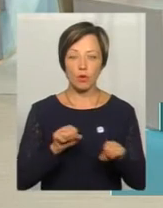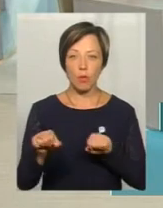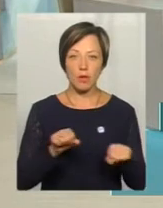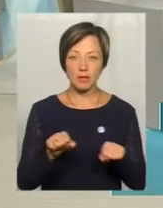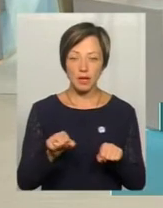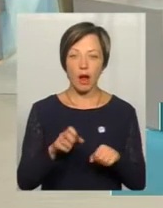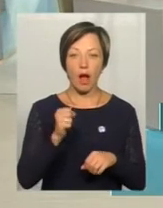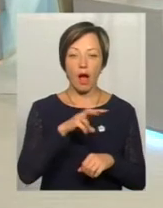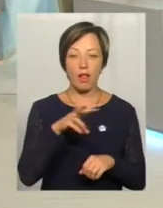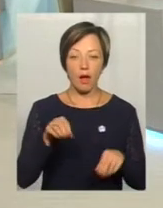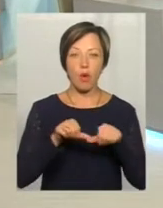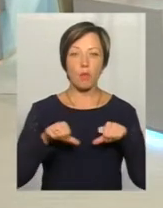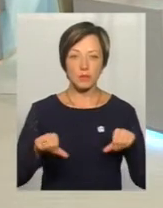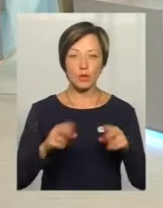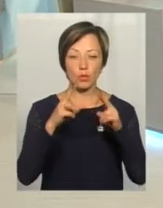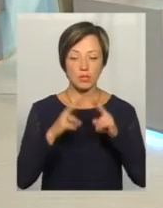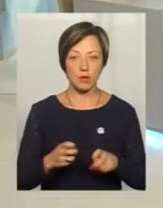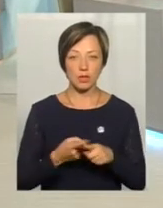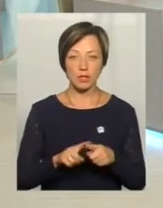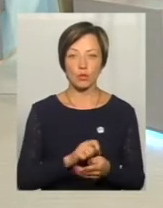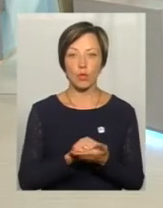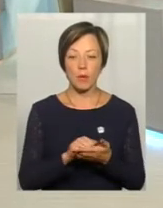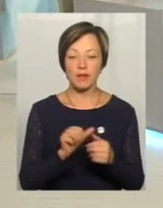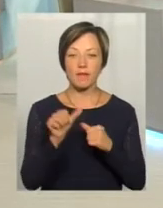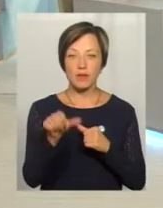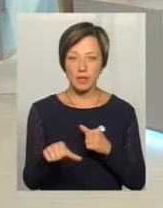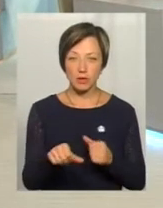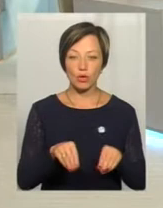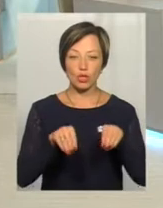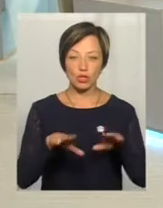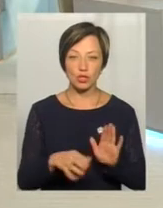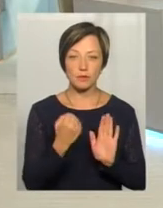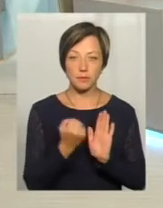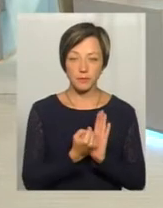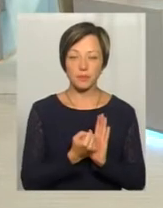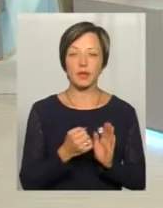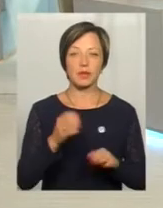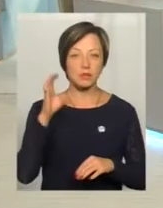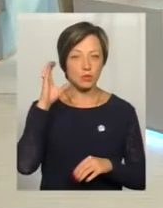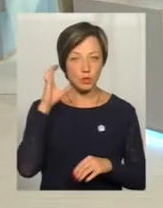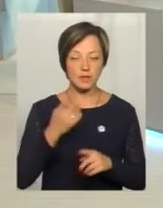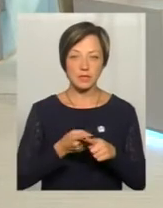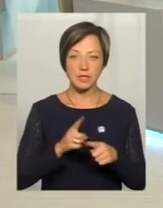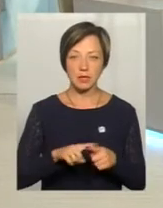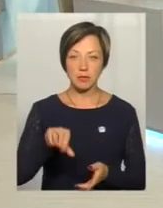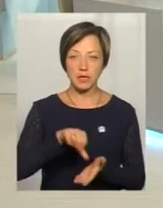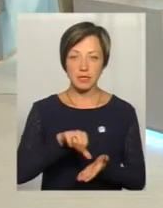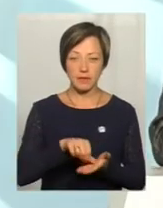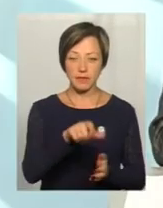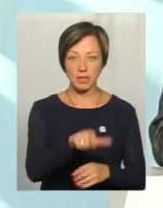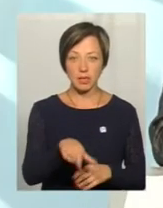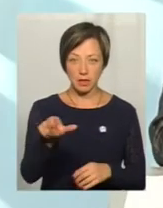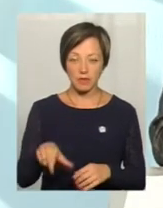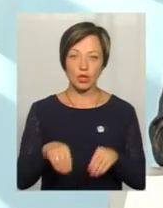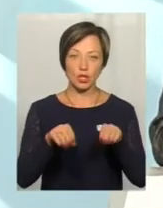формальні, але комісія розглянула ці документи, як виняток прийняла рішення, заслухавши цих представників, і